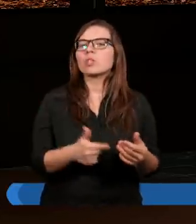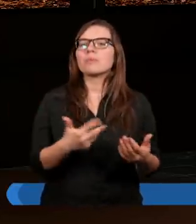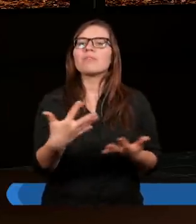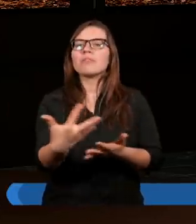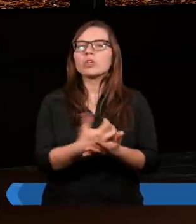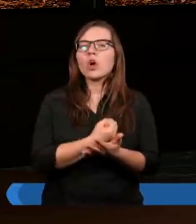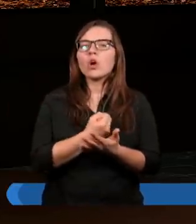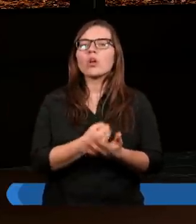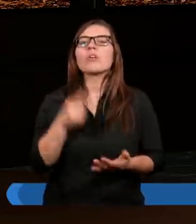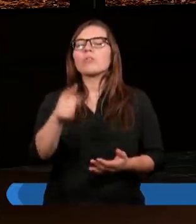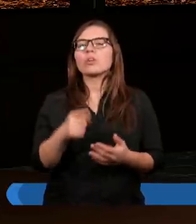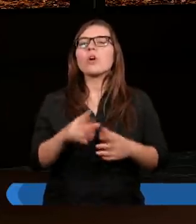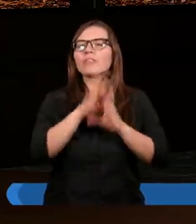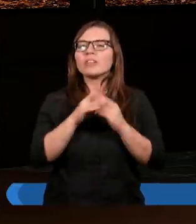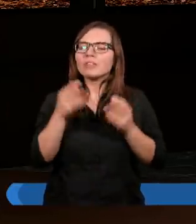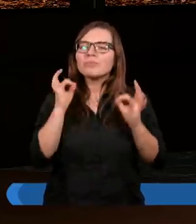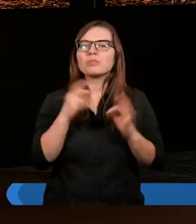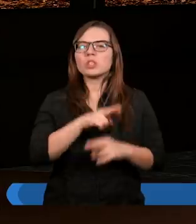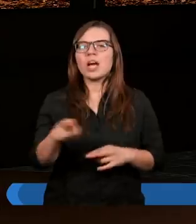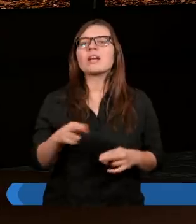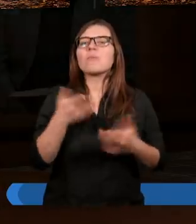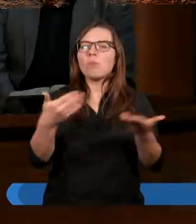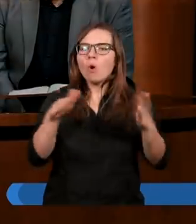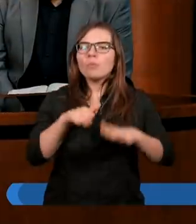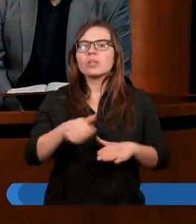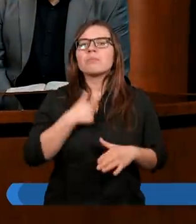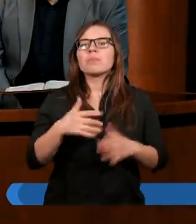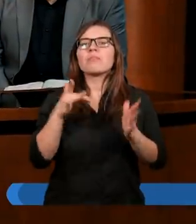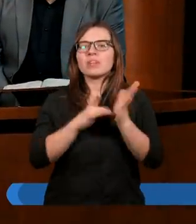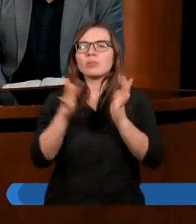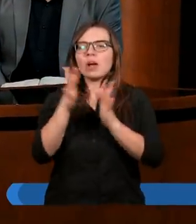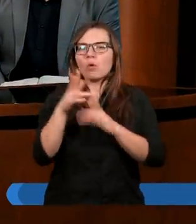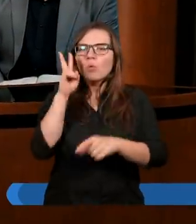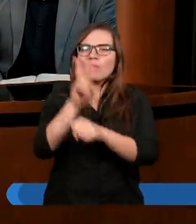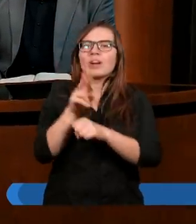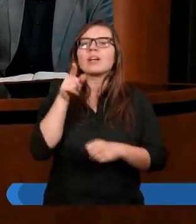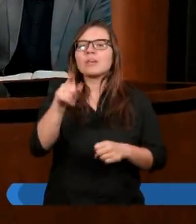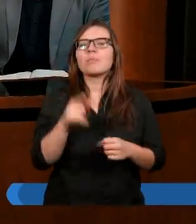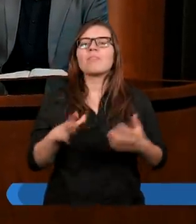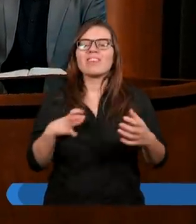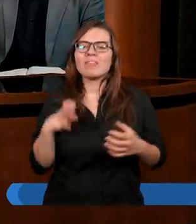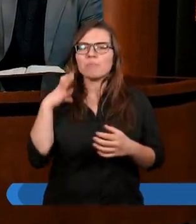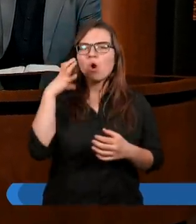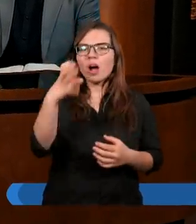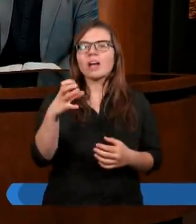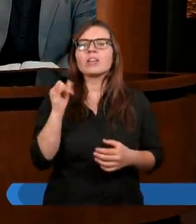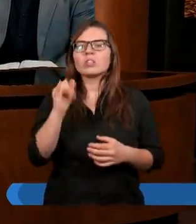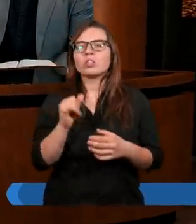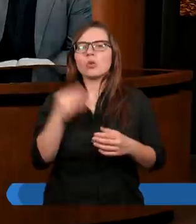Prosimy Cię, pobłogosław i spraw, abyśmy w imieniu Jezusa Chrystusa wyszli wzbogaceni